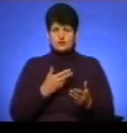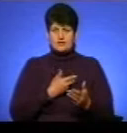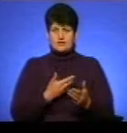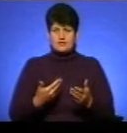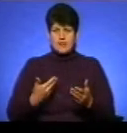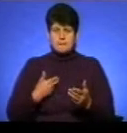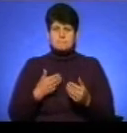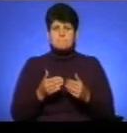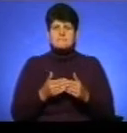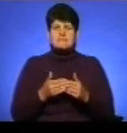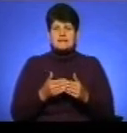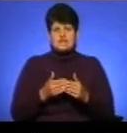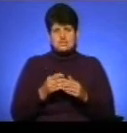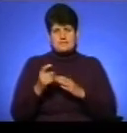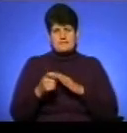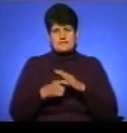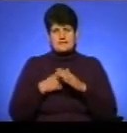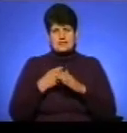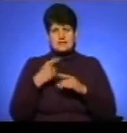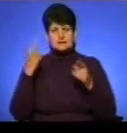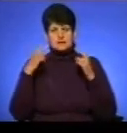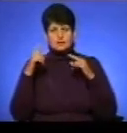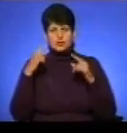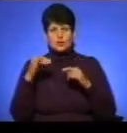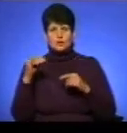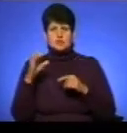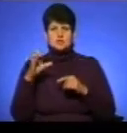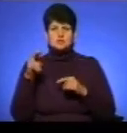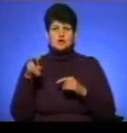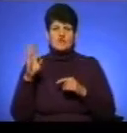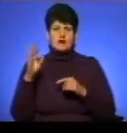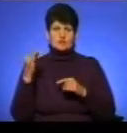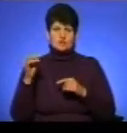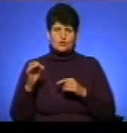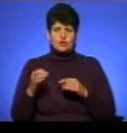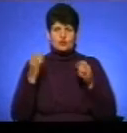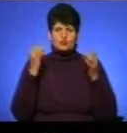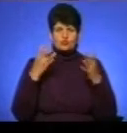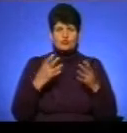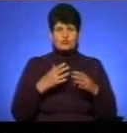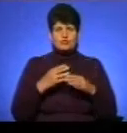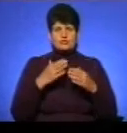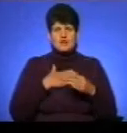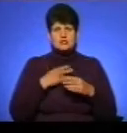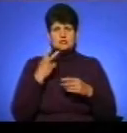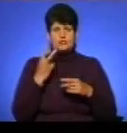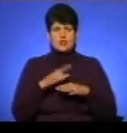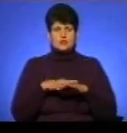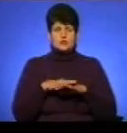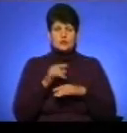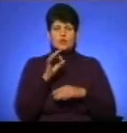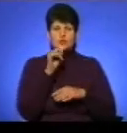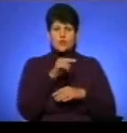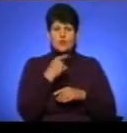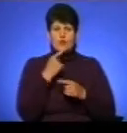ближче пізнати і творчість Юліуша Словацького, і культуру наших двох народів. Про нього не даремно кажуть,